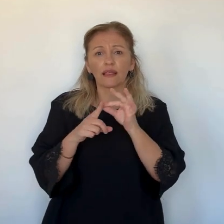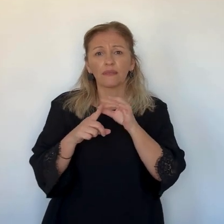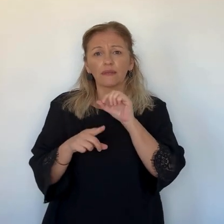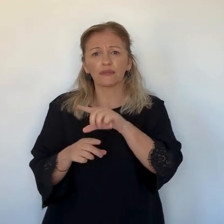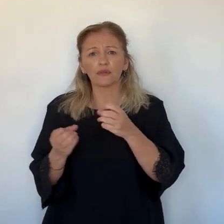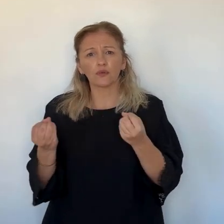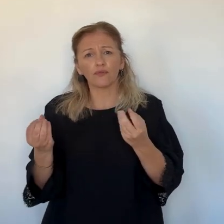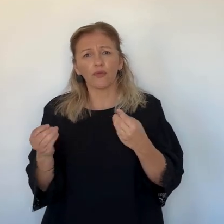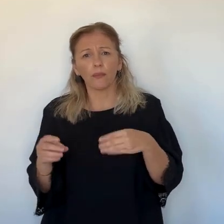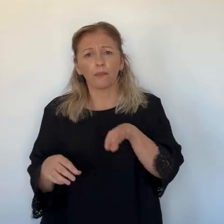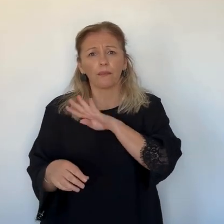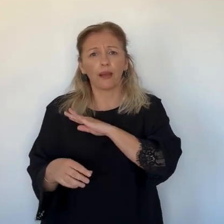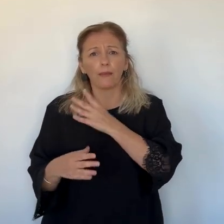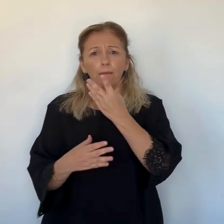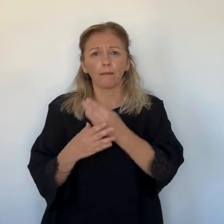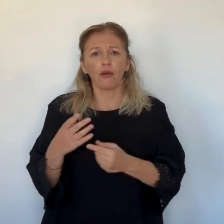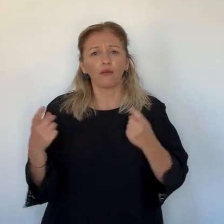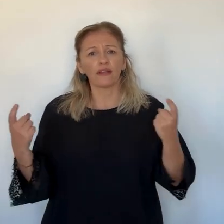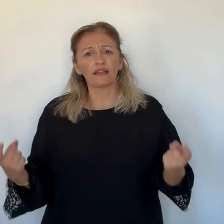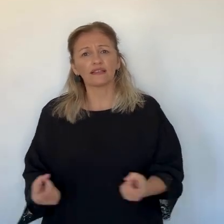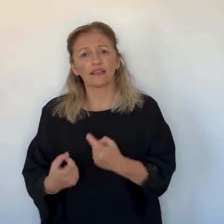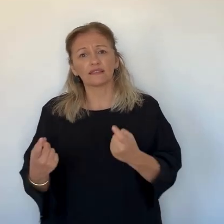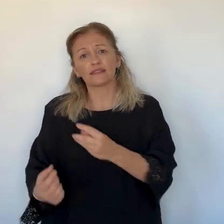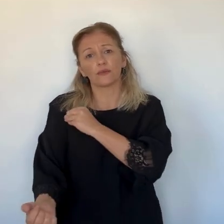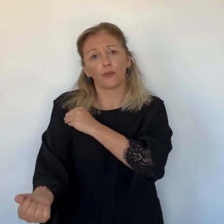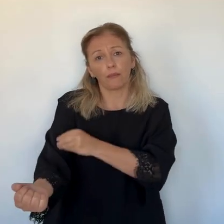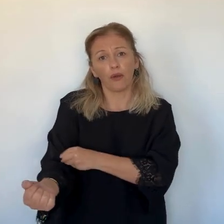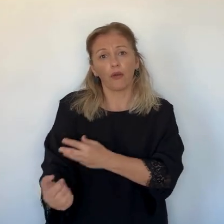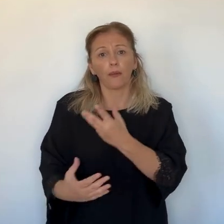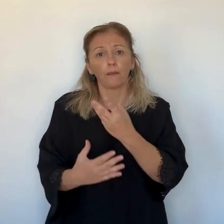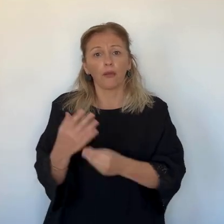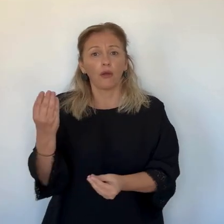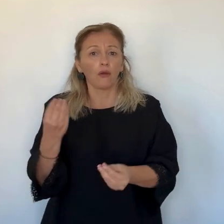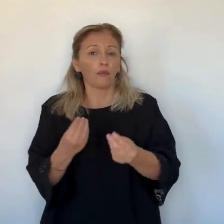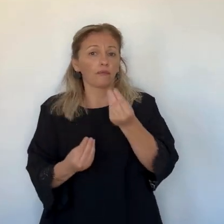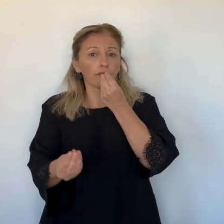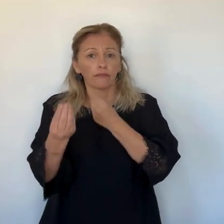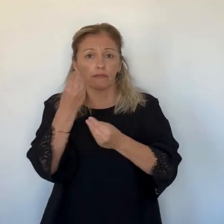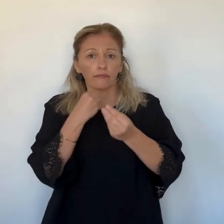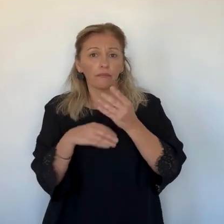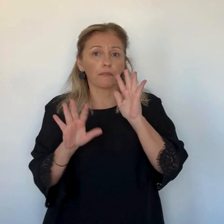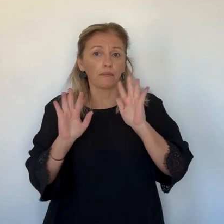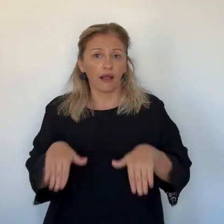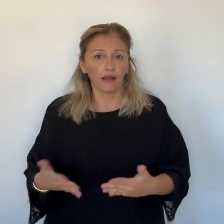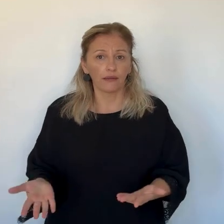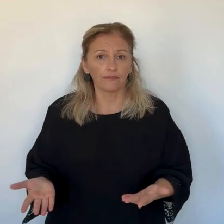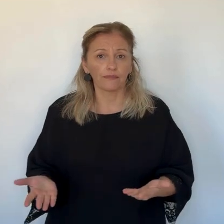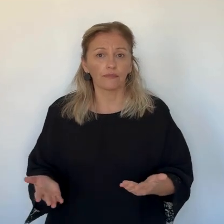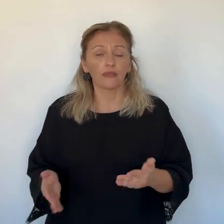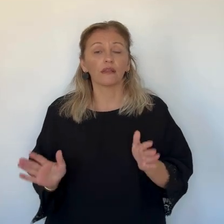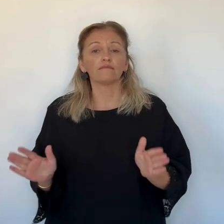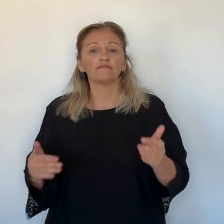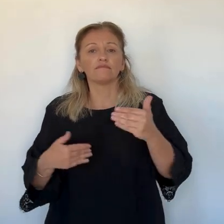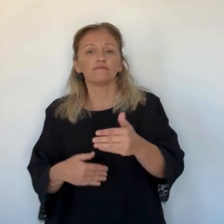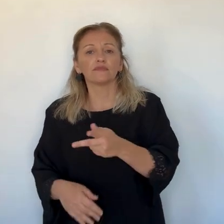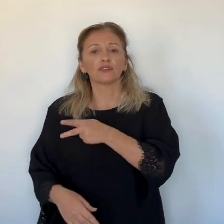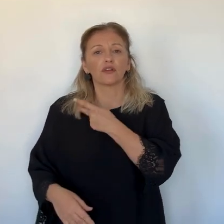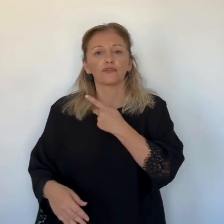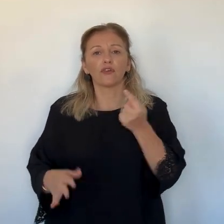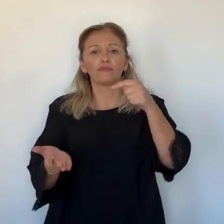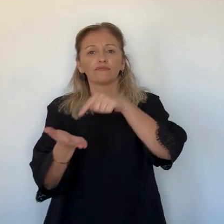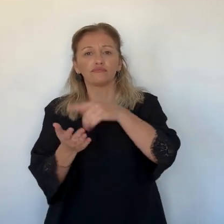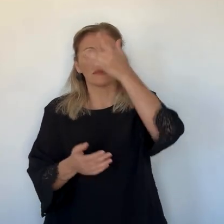90% de ces cas concernent le diabète type 2, soit 17 266 malades. Un diabète causé par la